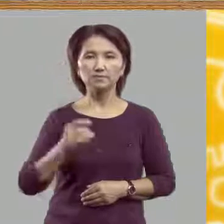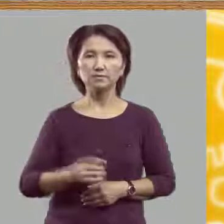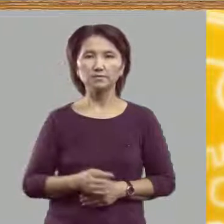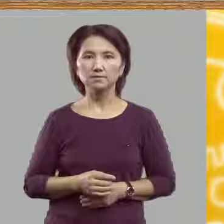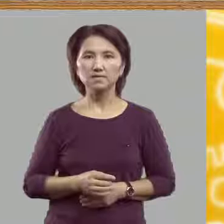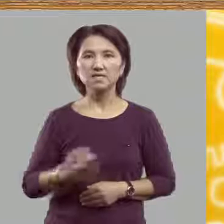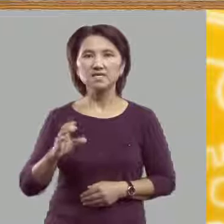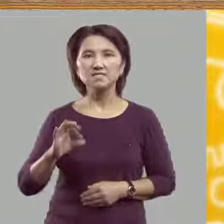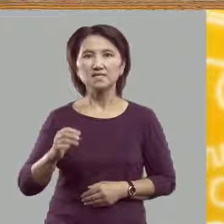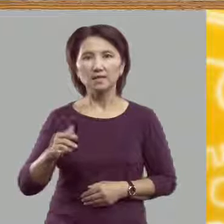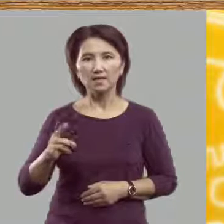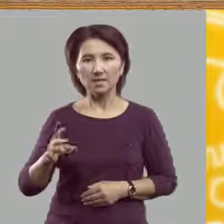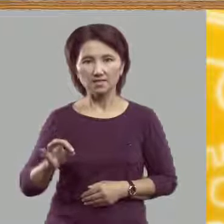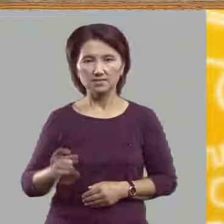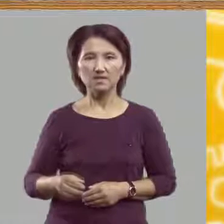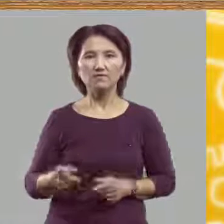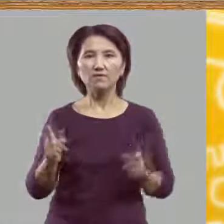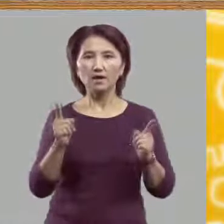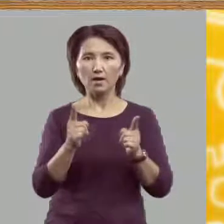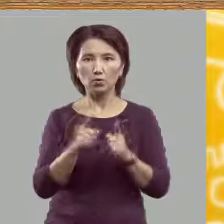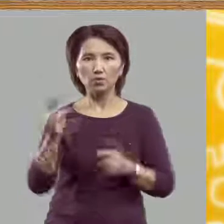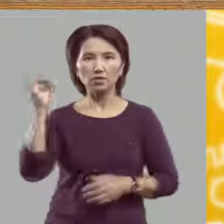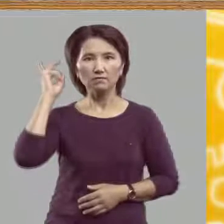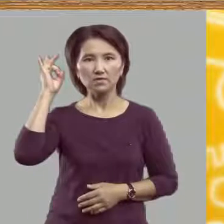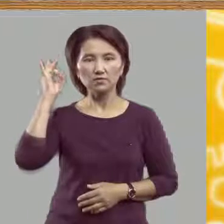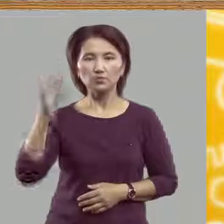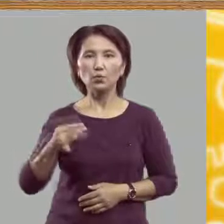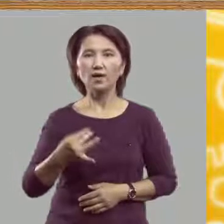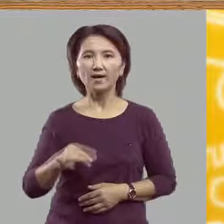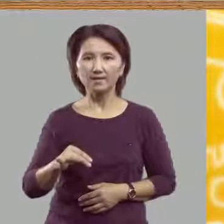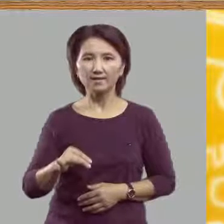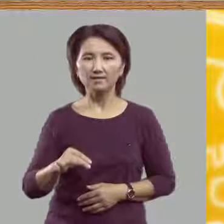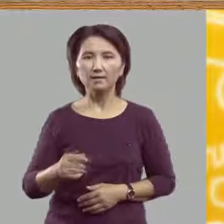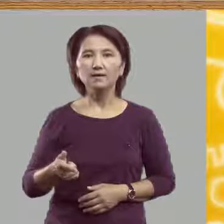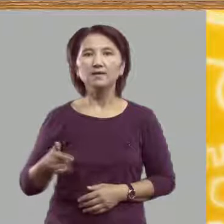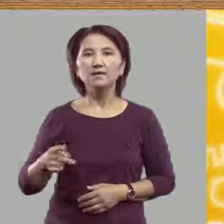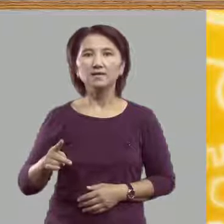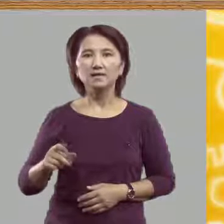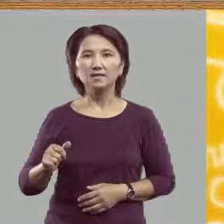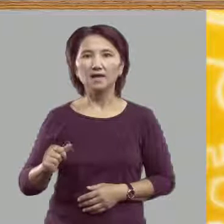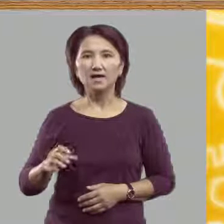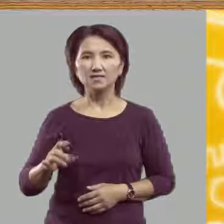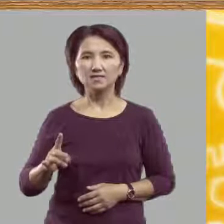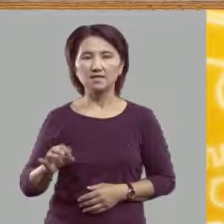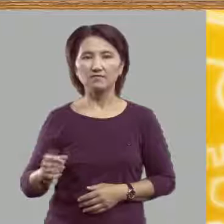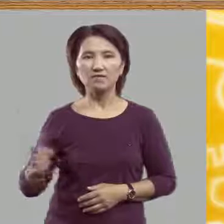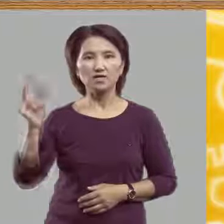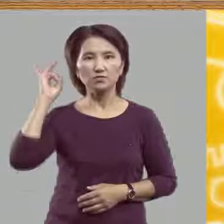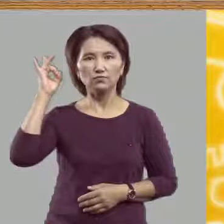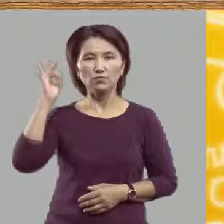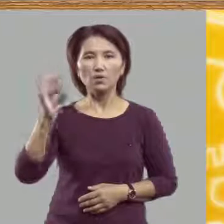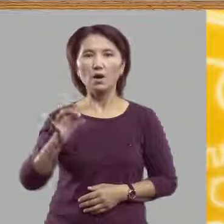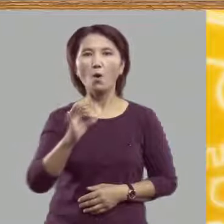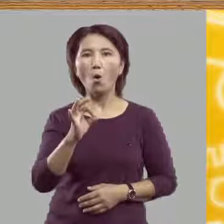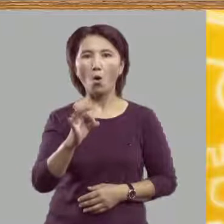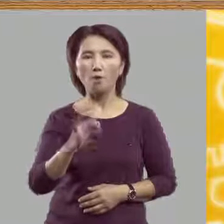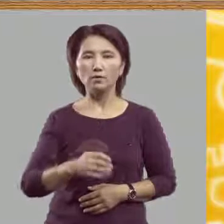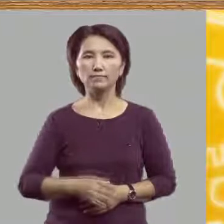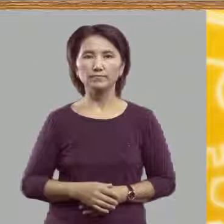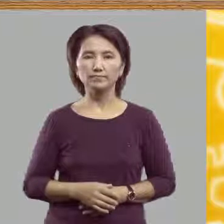Согласного короткого звука ИЙ и гласного звука О,